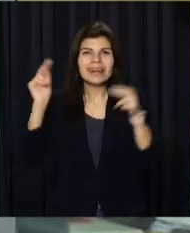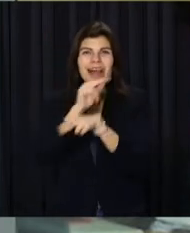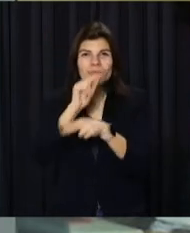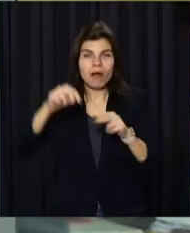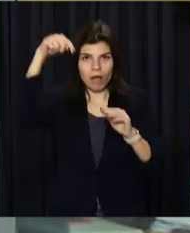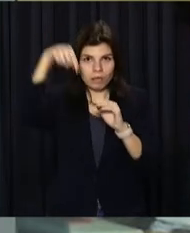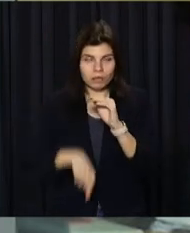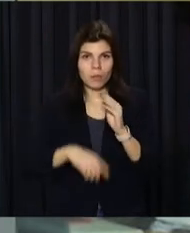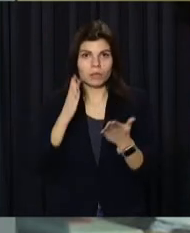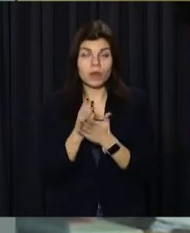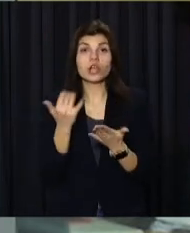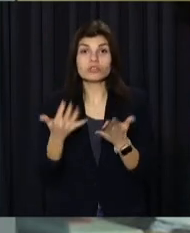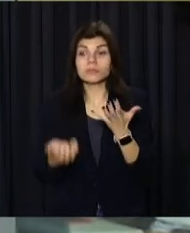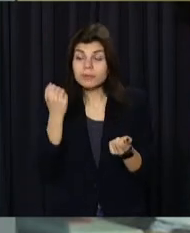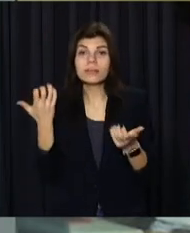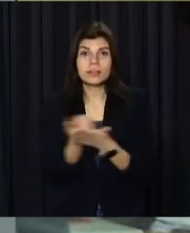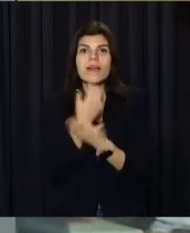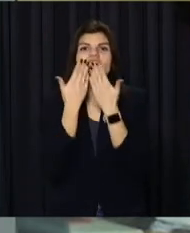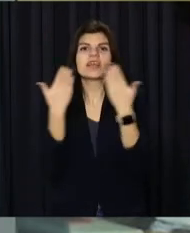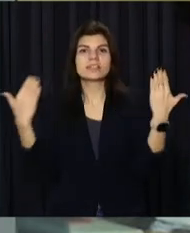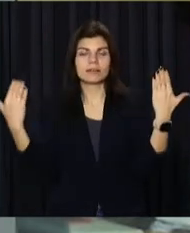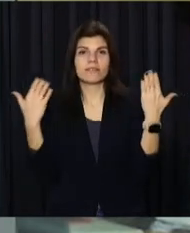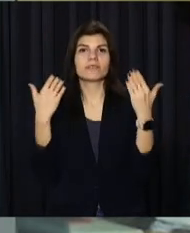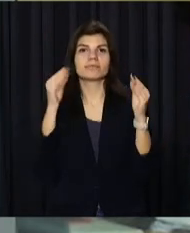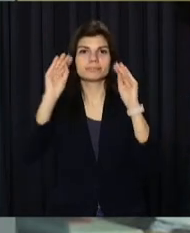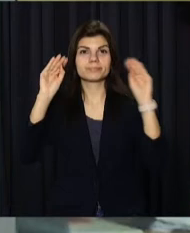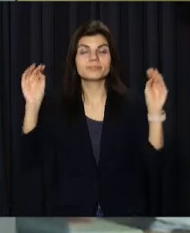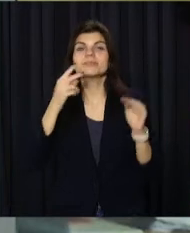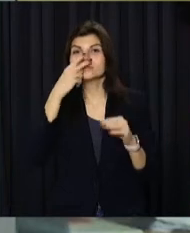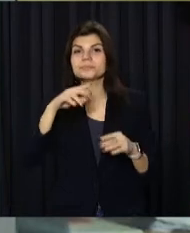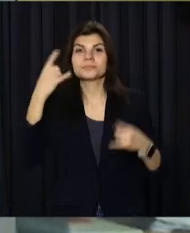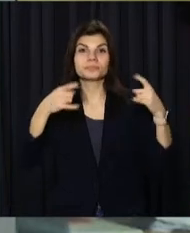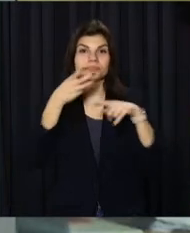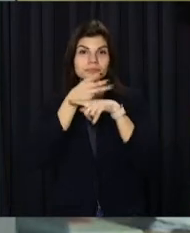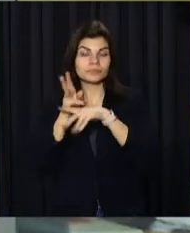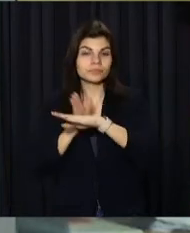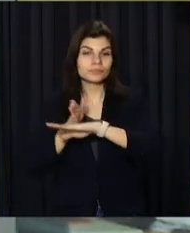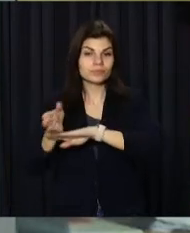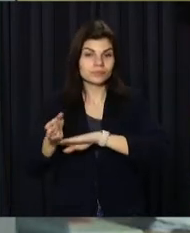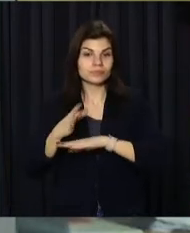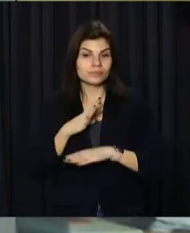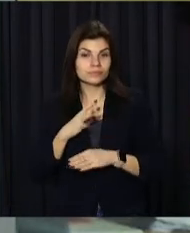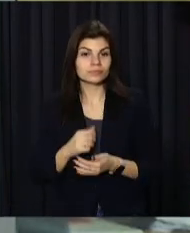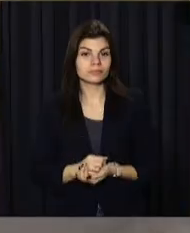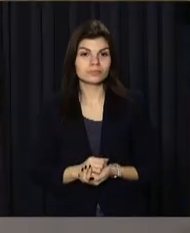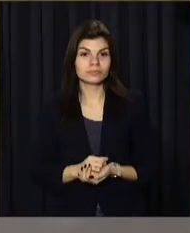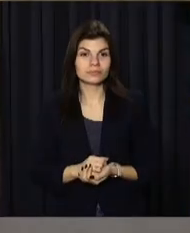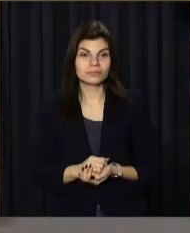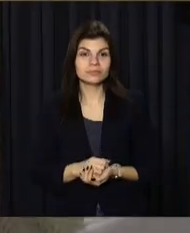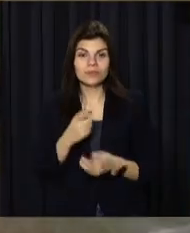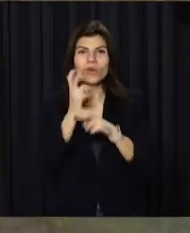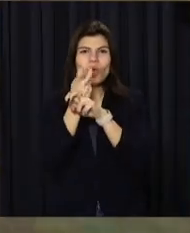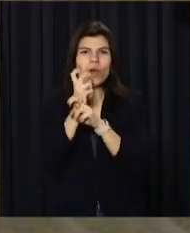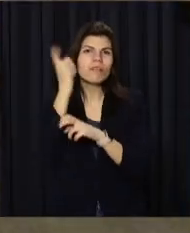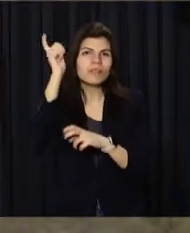представлені на виставці в обласній службі автодоріг. Бачила їх і наша Вікторія Вахрушина. Рештки